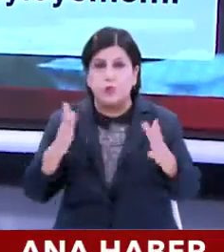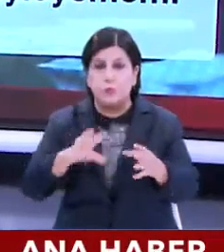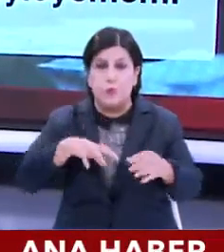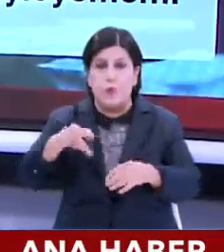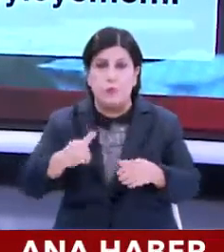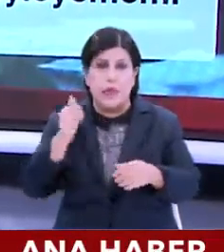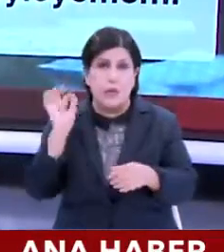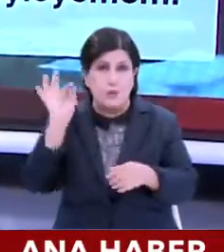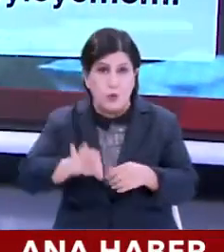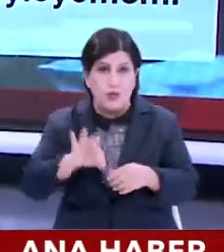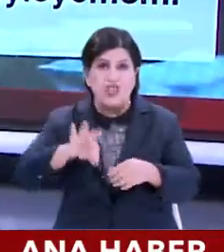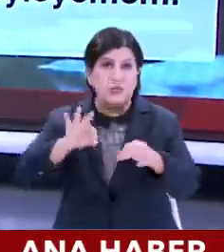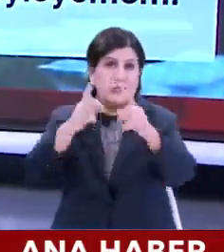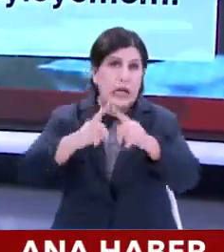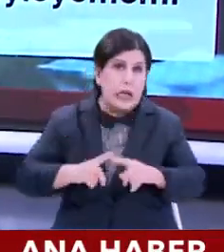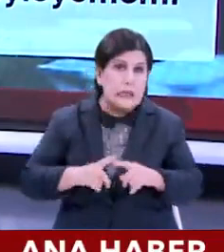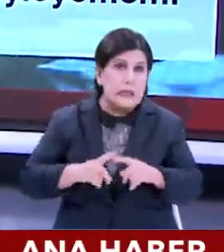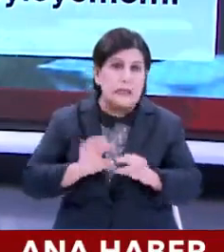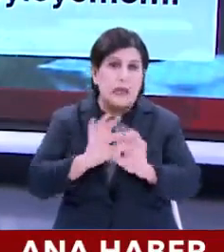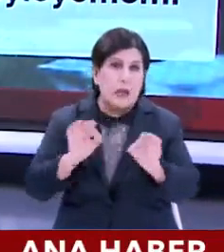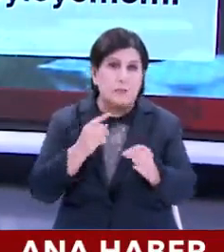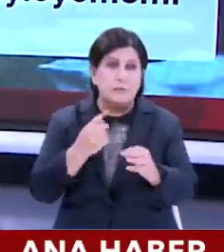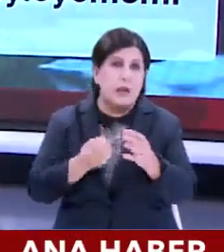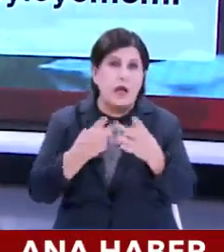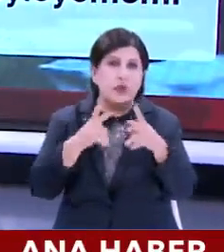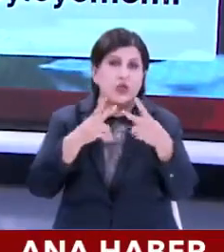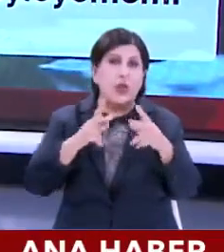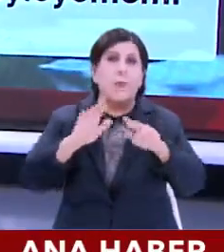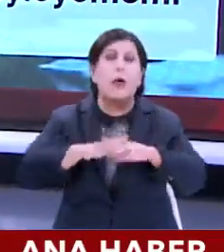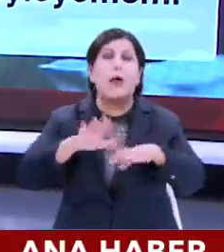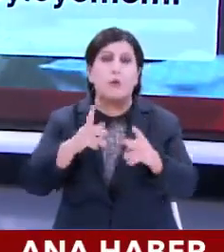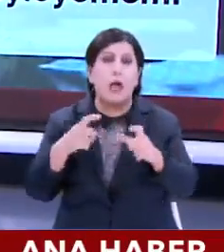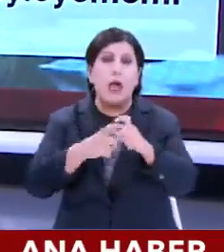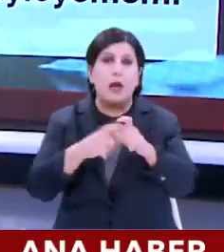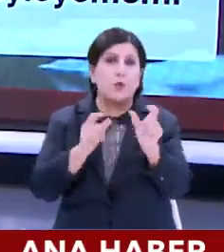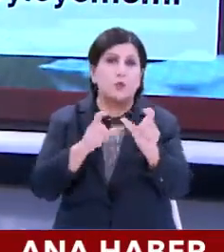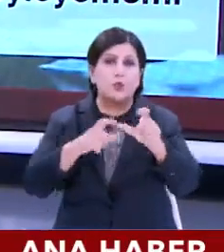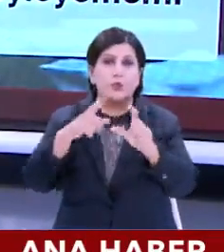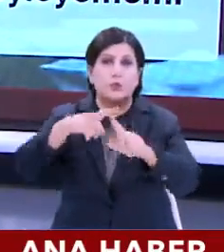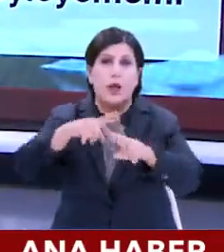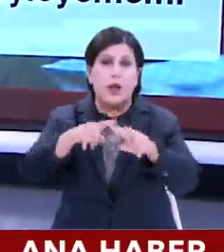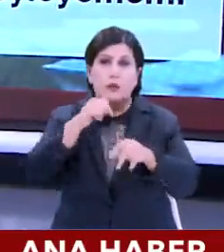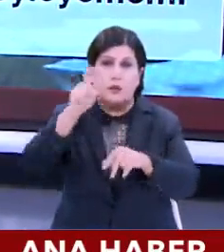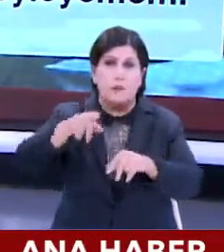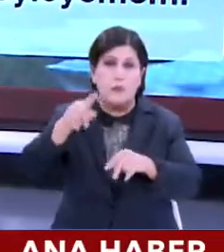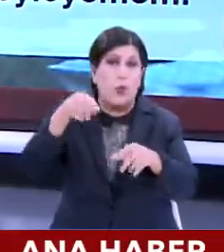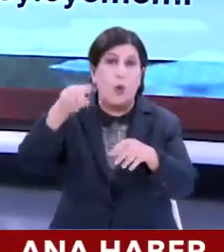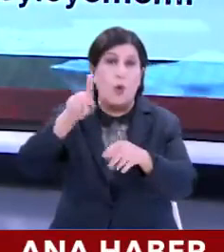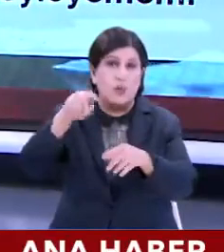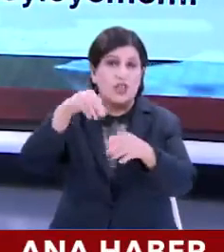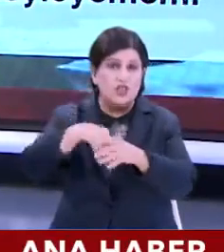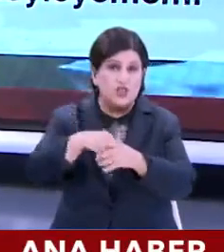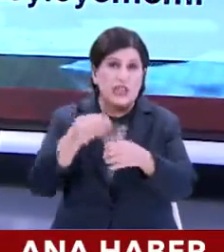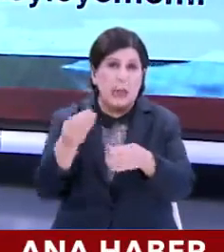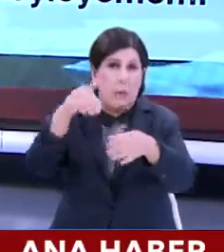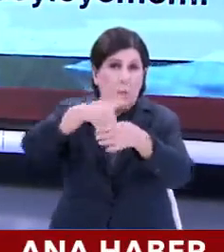dönüyor. Şu andaki sayı nedir tam olarak söyleyemiyorum diyor Erhan Usta. Ama orada işte yaşanan o krizde, bakınız İYİ Parti'nin